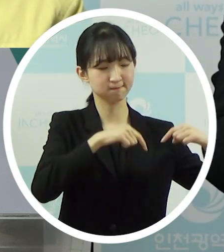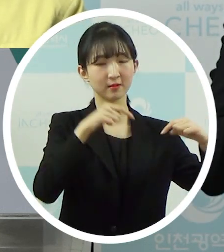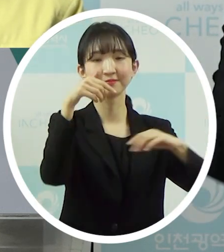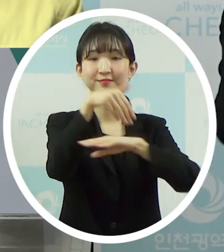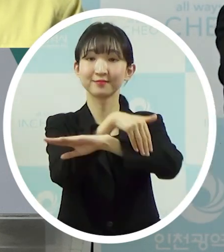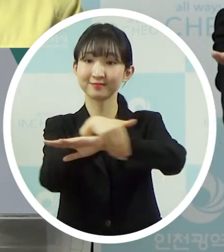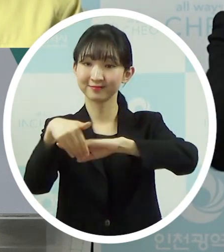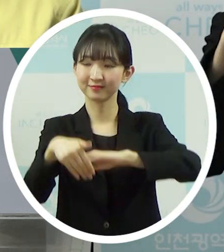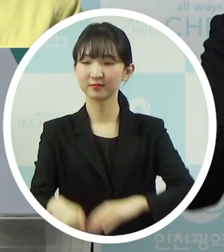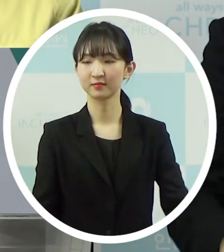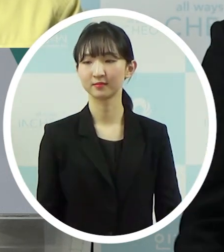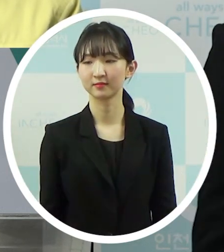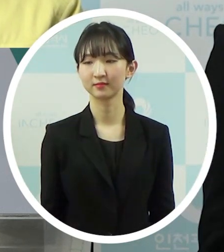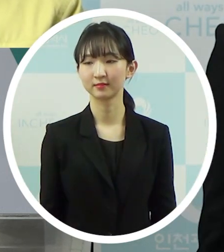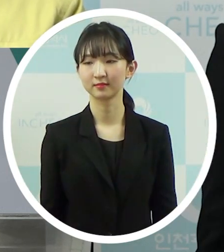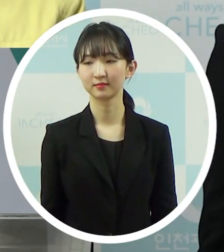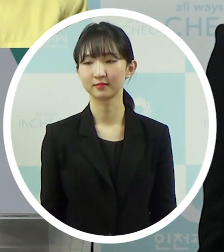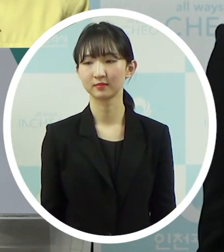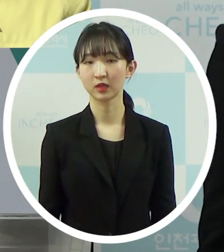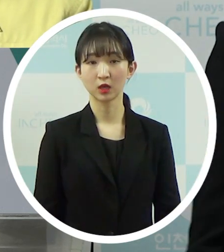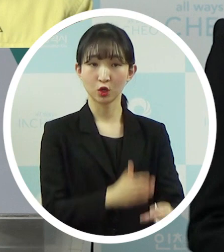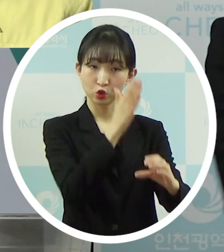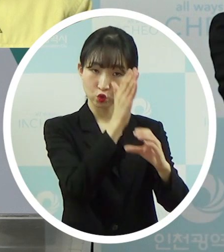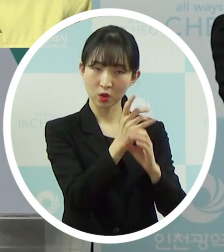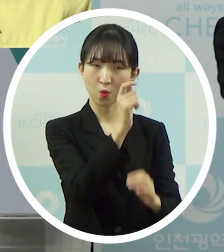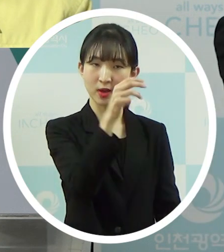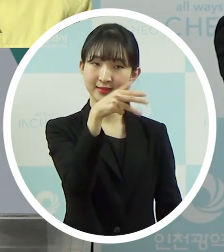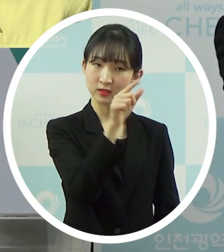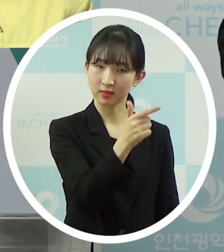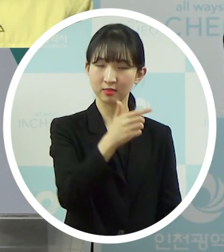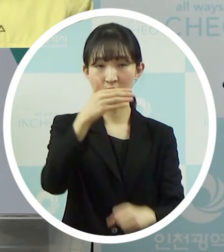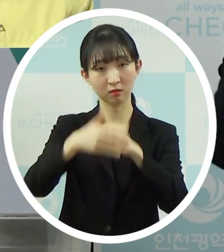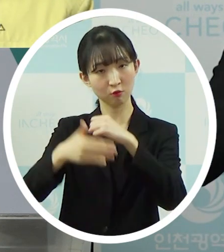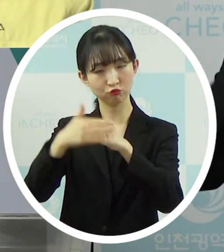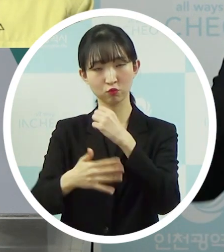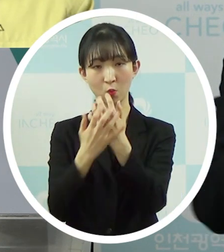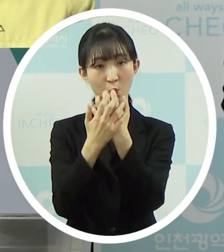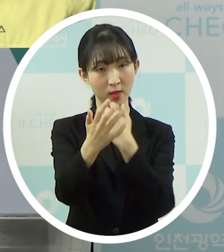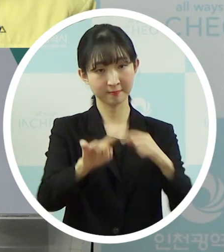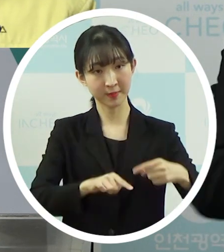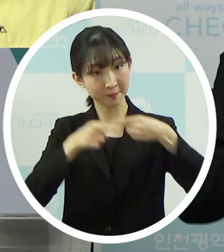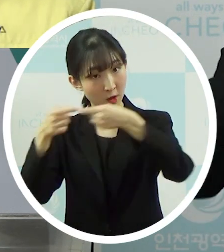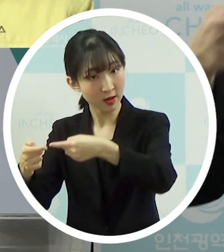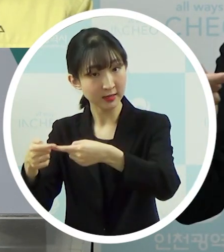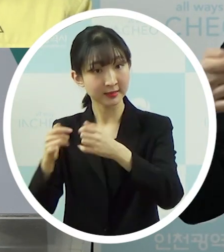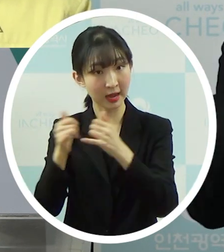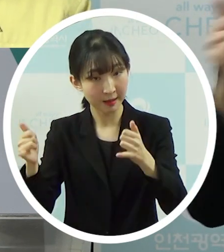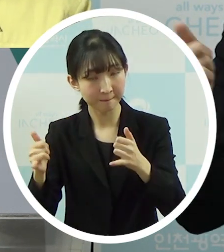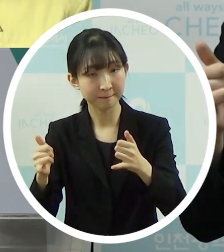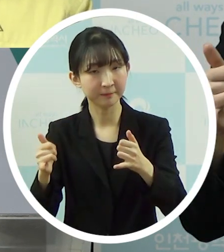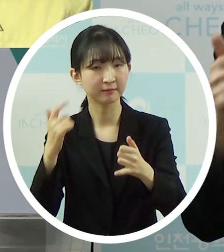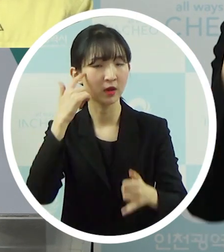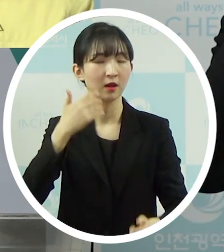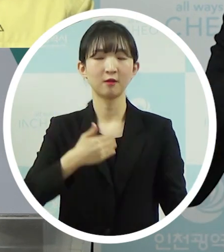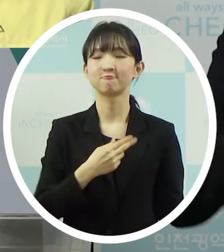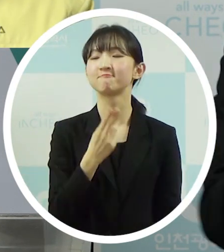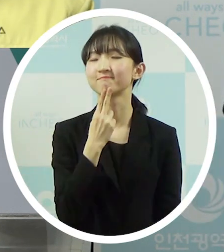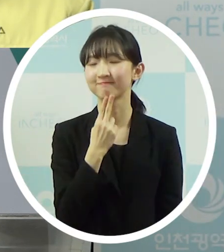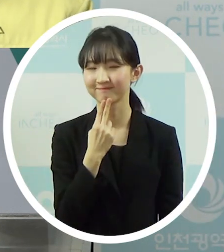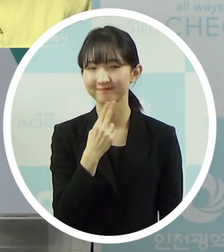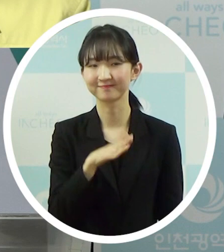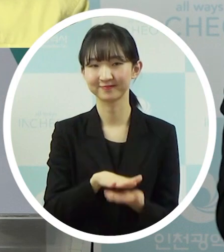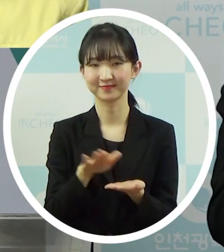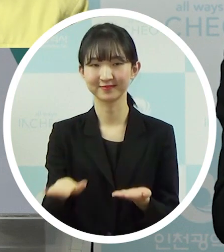예정에 있습니다. 그럼 이 대상자 중에서 과천이라든가 대구주택에 참석해야 되나요? 현재까지는 없는 것을 지금 파악이 됐습니다.